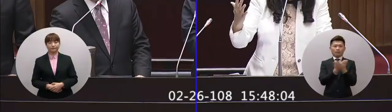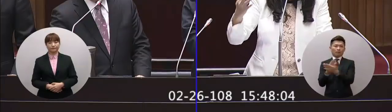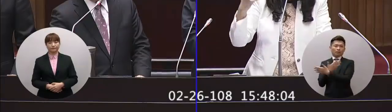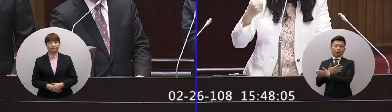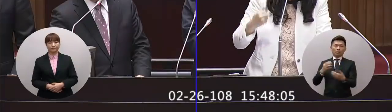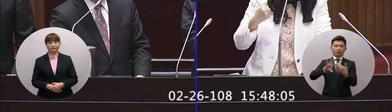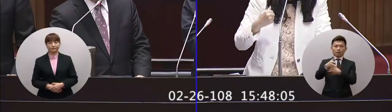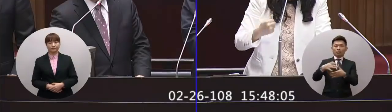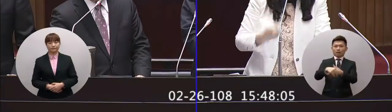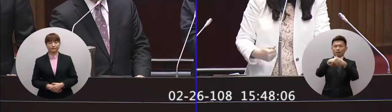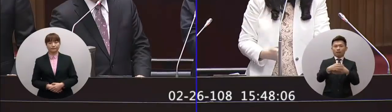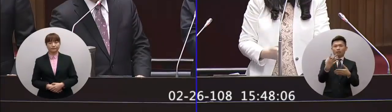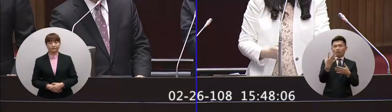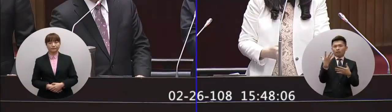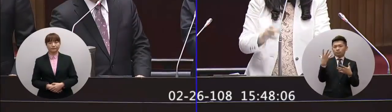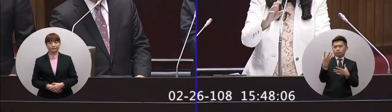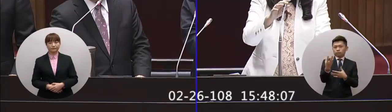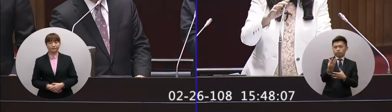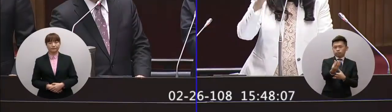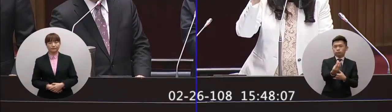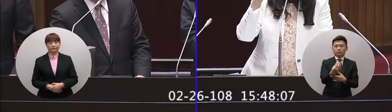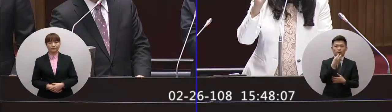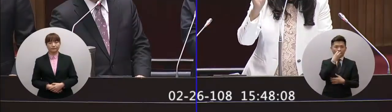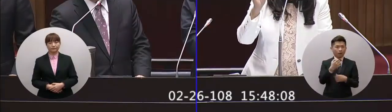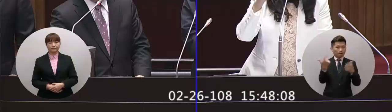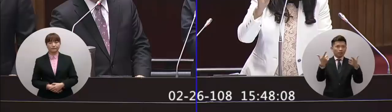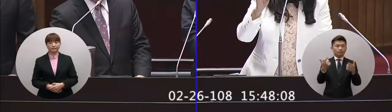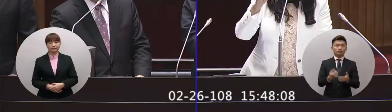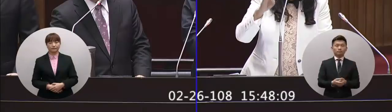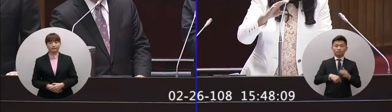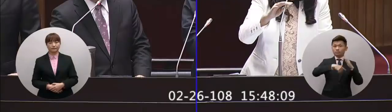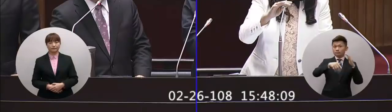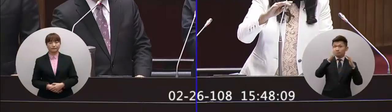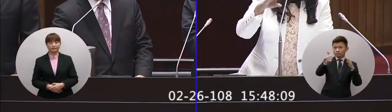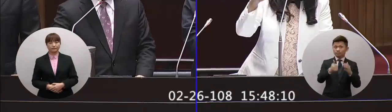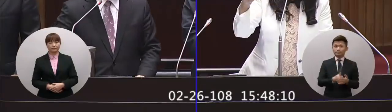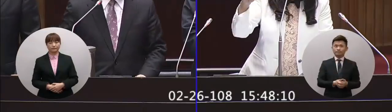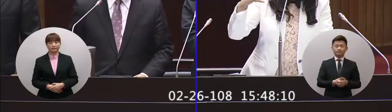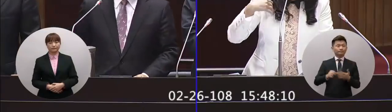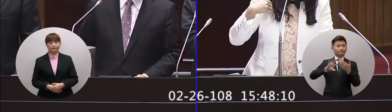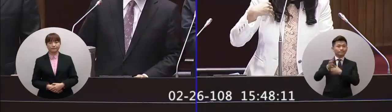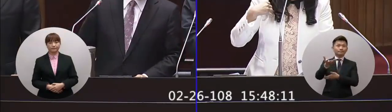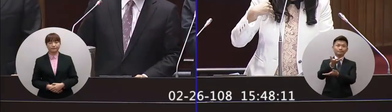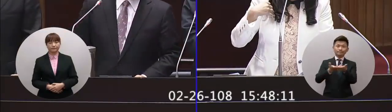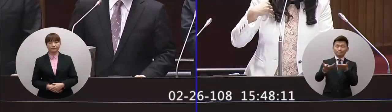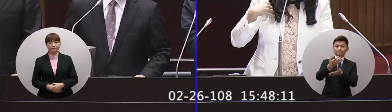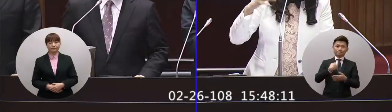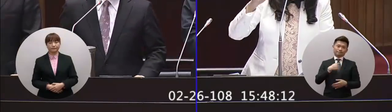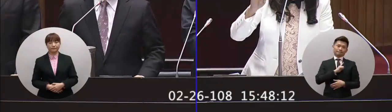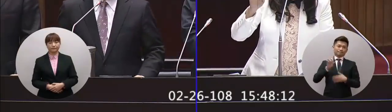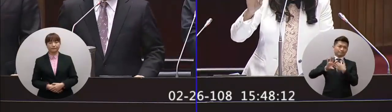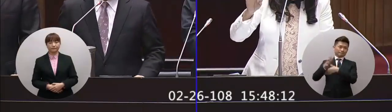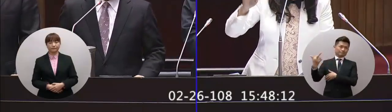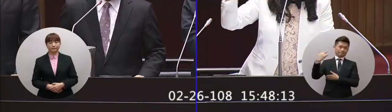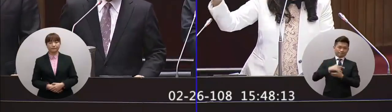事實上來講我們受傷很嚴重耶部長我們呢院長我們在這個外交我自己從海外回來